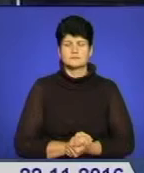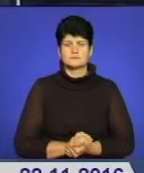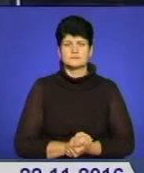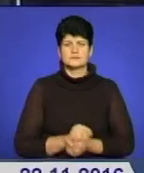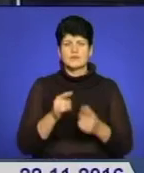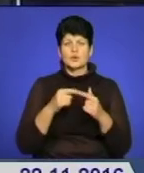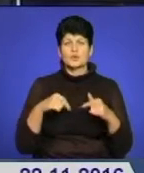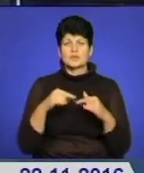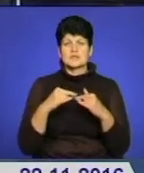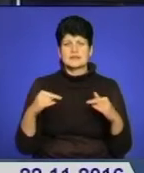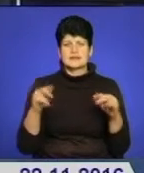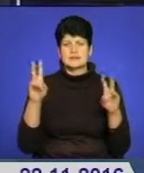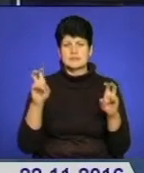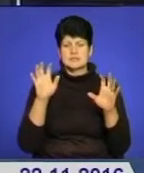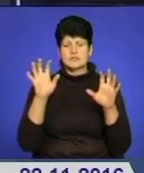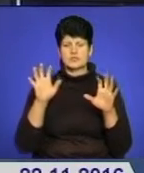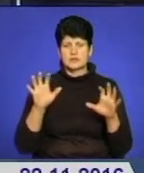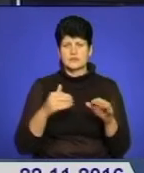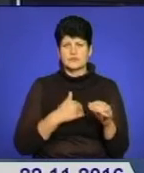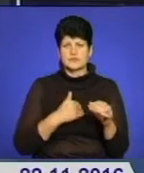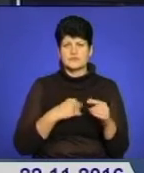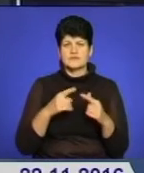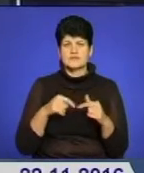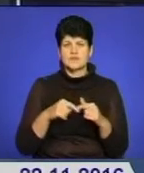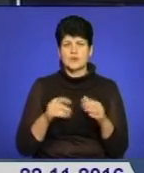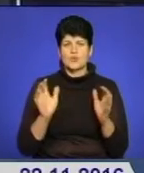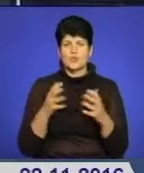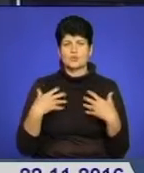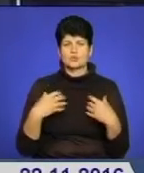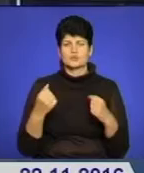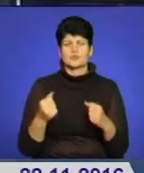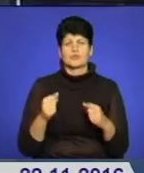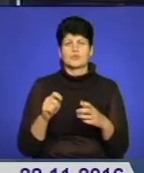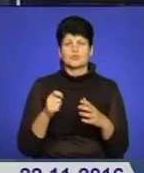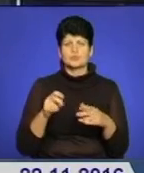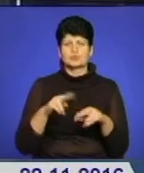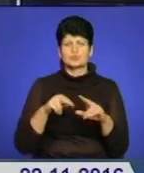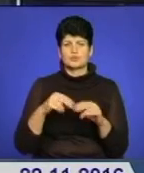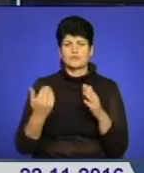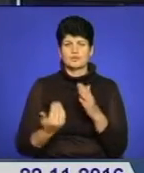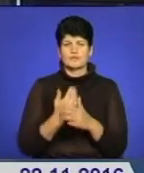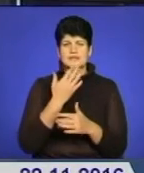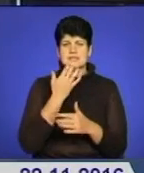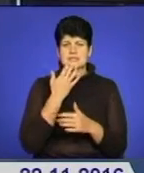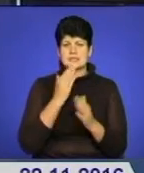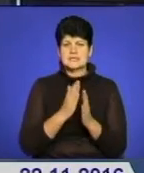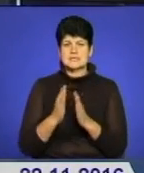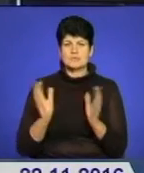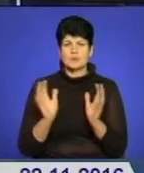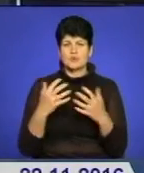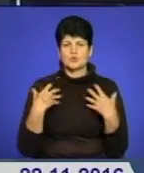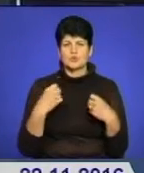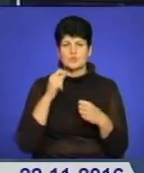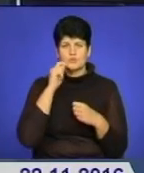Круглий стіл на тему законодавчі ініціативи у сфері охорони здоров'я – ключ до побудови нової національної системи охорони здоров'я